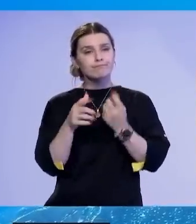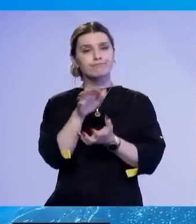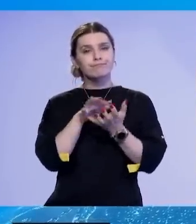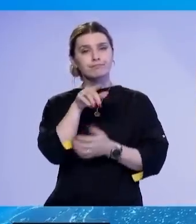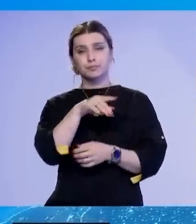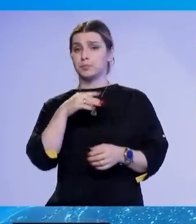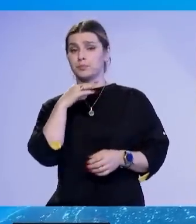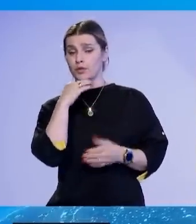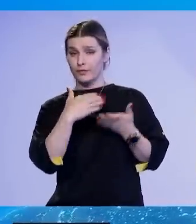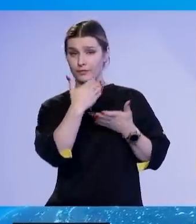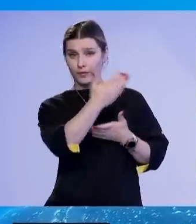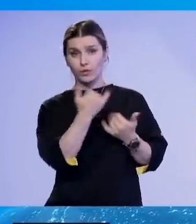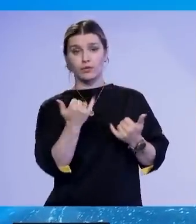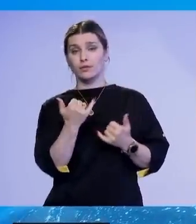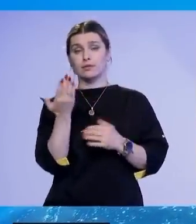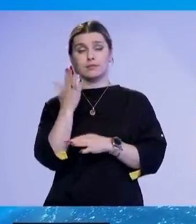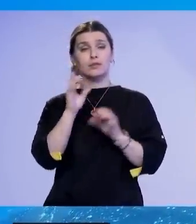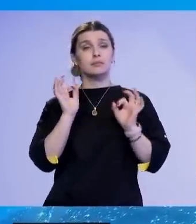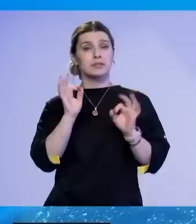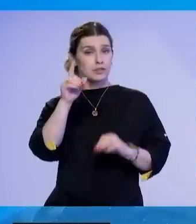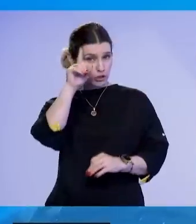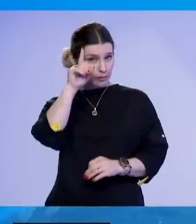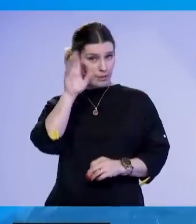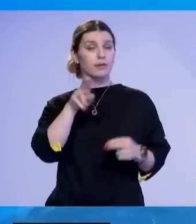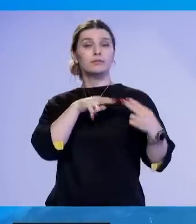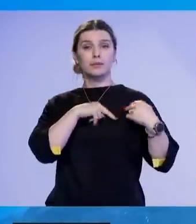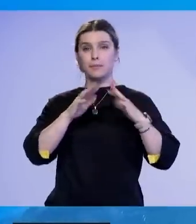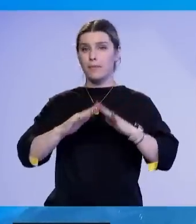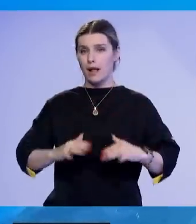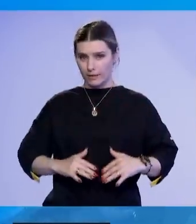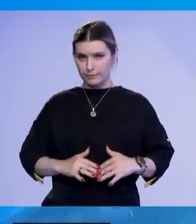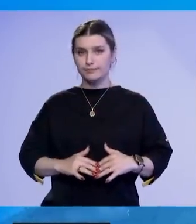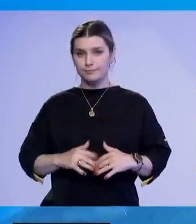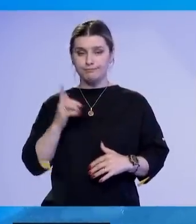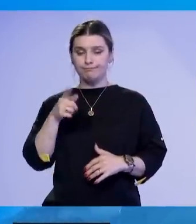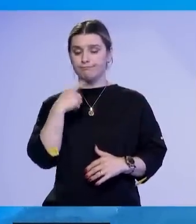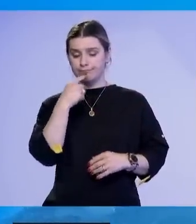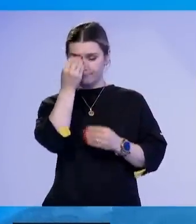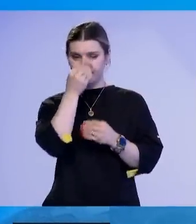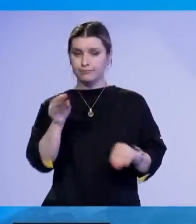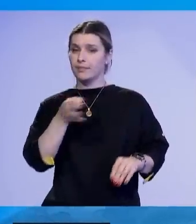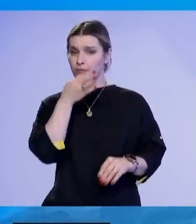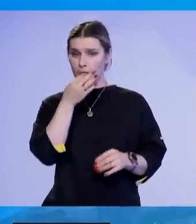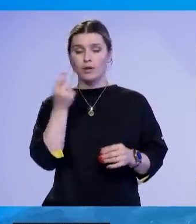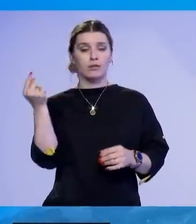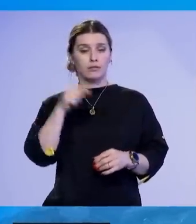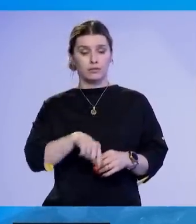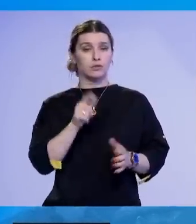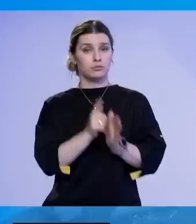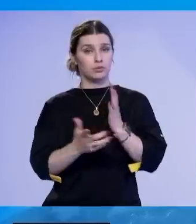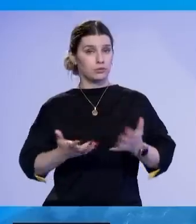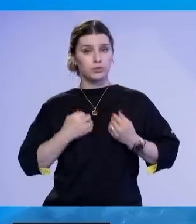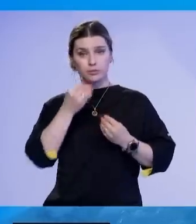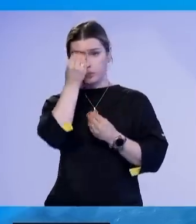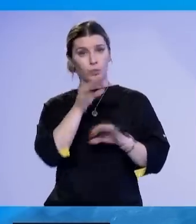komunat veriore i dërguar i posaqimi Gjermanis për Balkanin përrendimor Manuel Sarazin, po zhvillon një vizitë pa paralajmrua në vendin